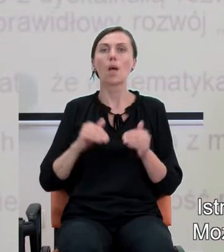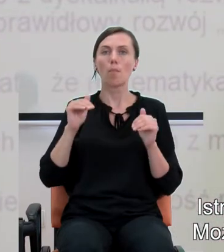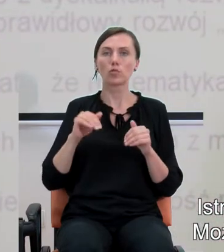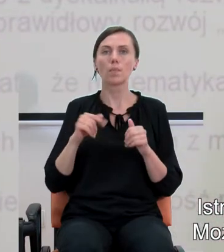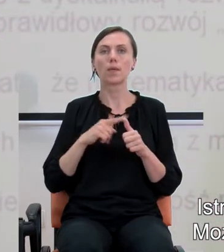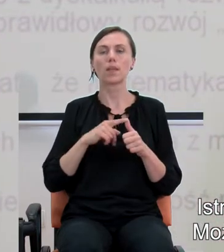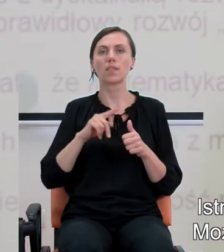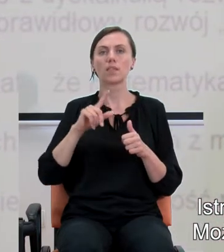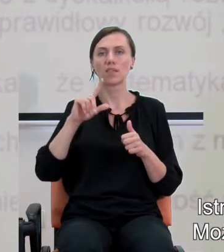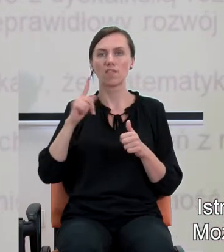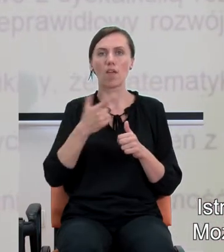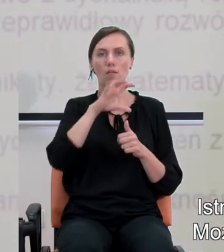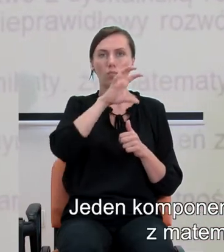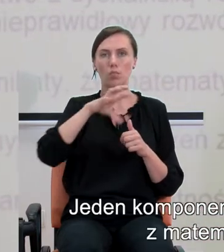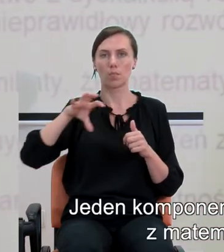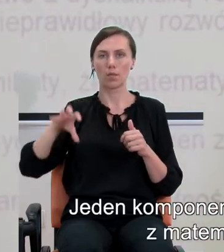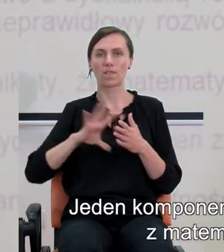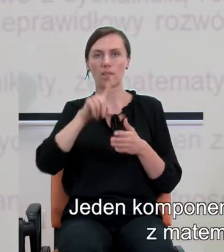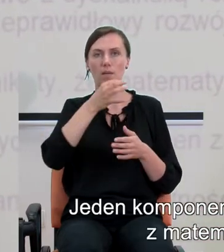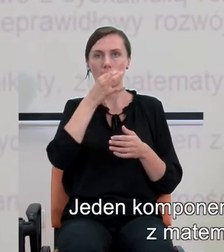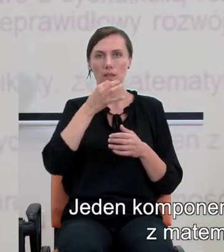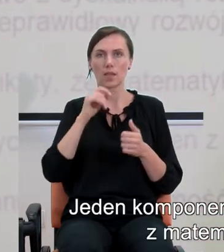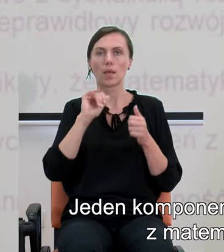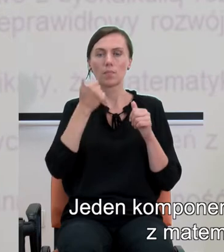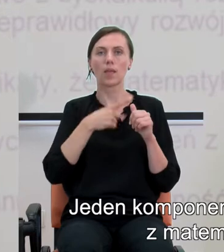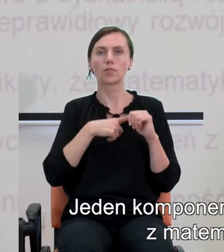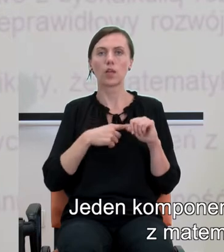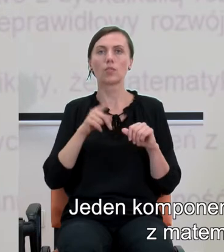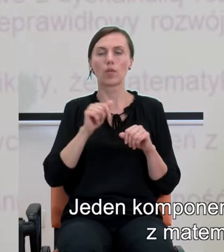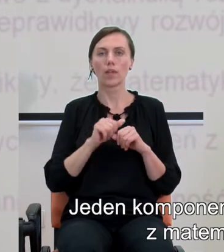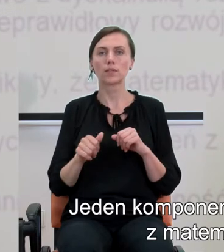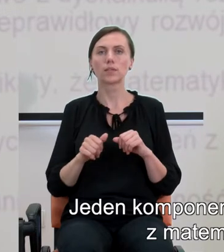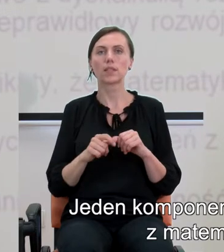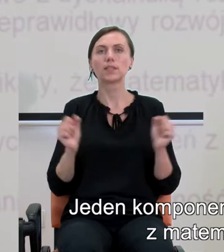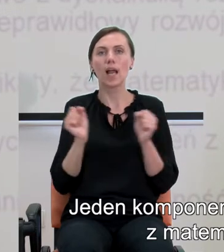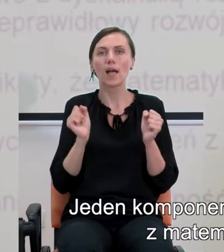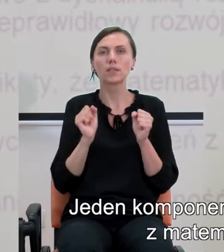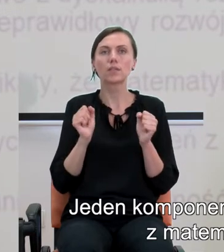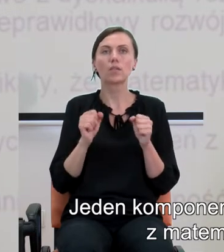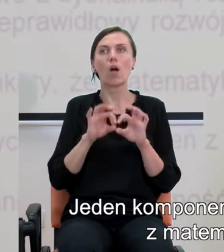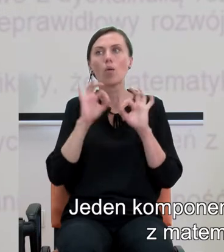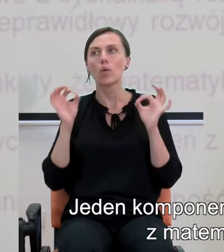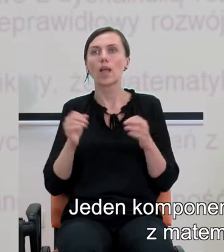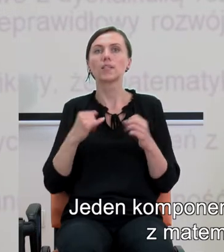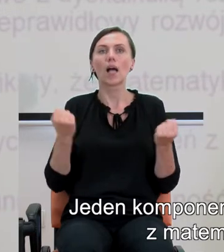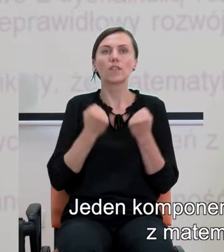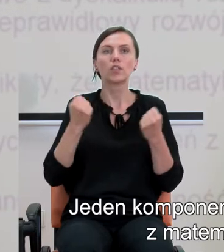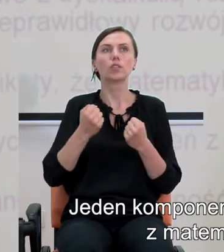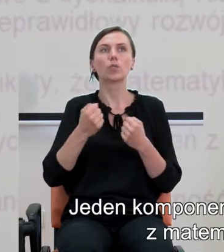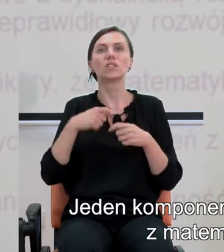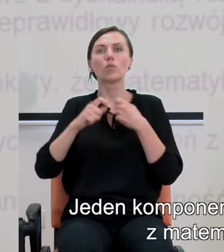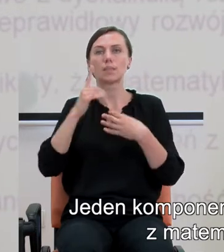wyróżnić w nim dwa komponenty. Jeden komponent to jest w ogóle strach przed aktywnością związaną przed